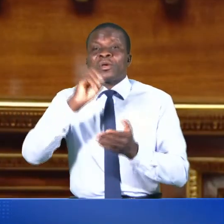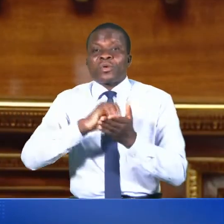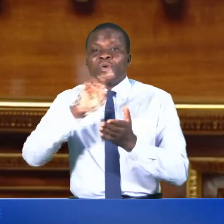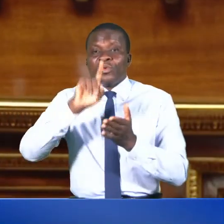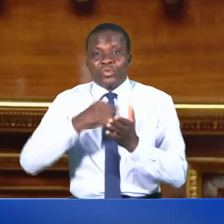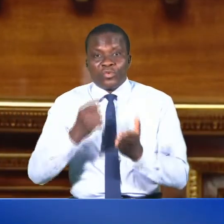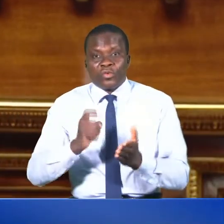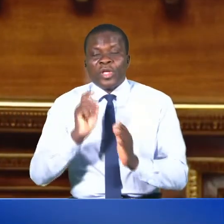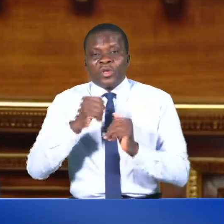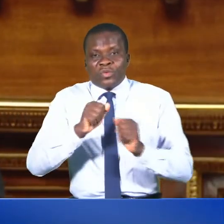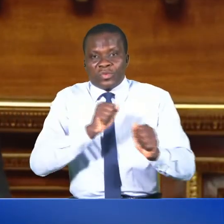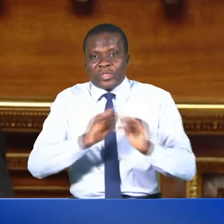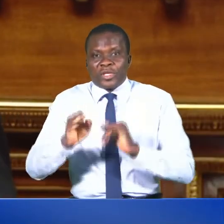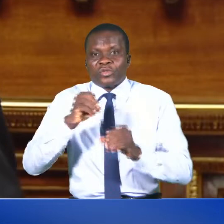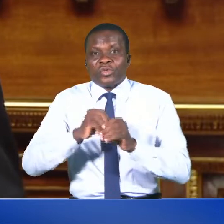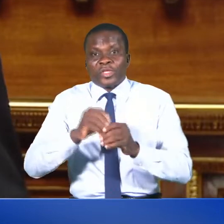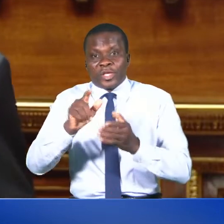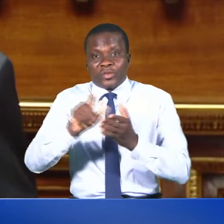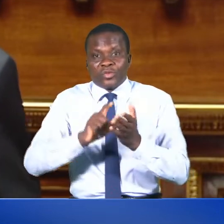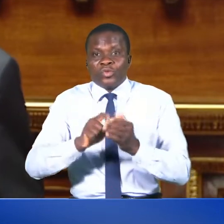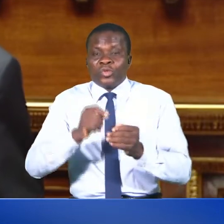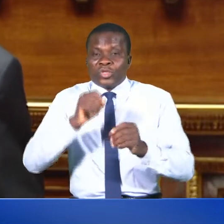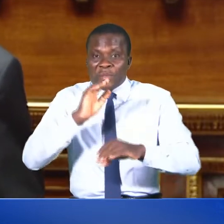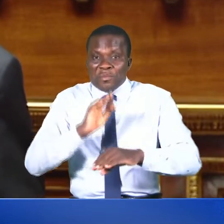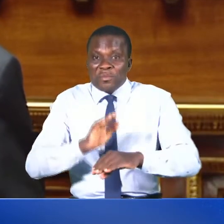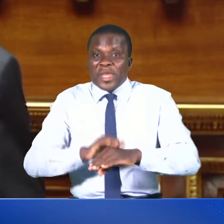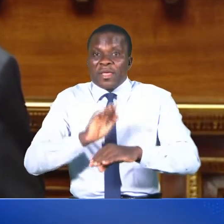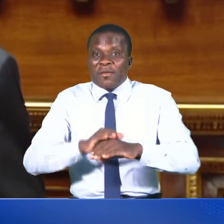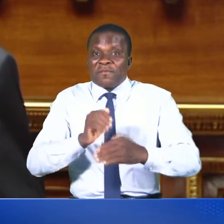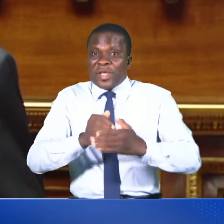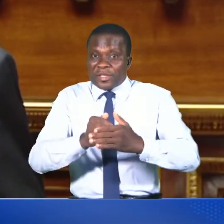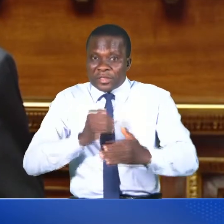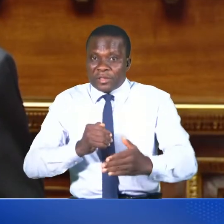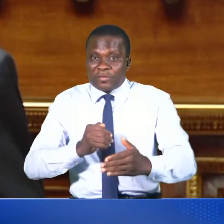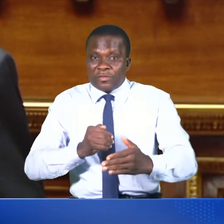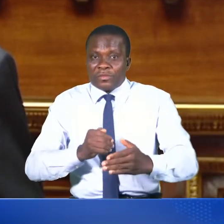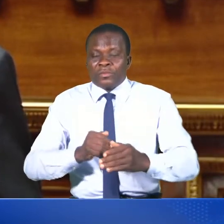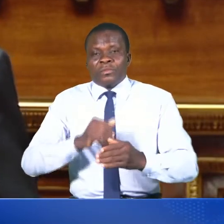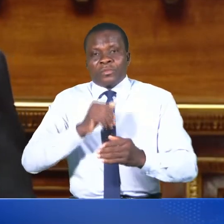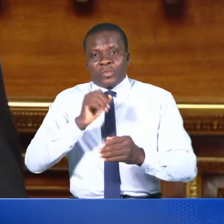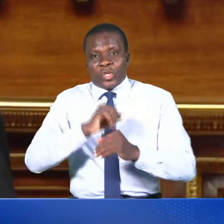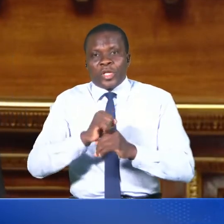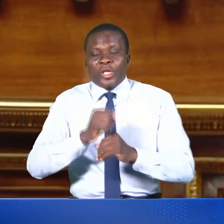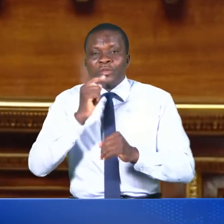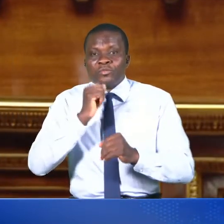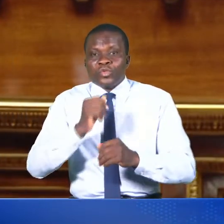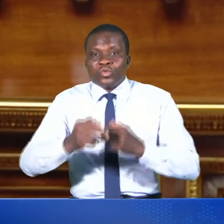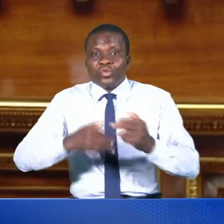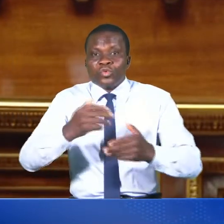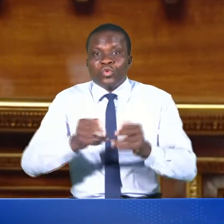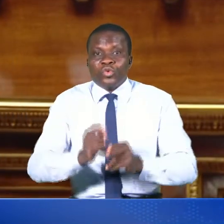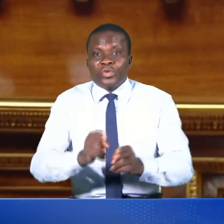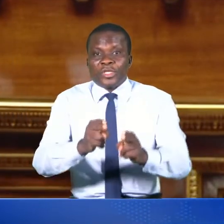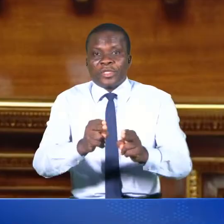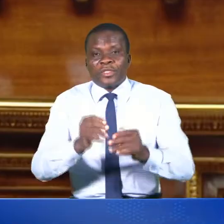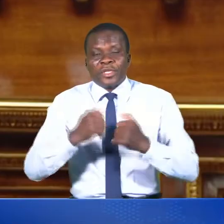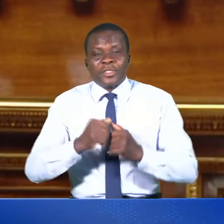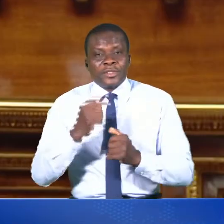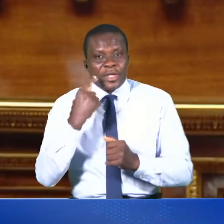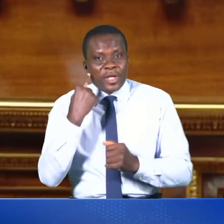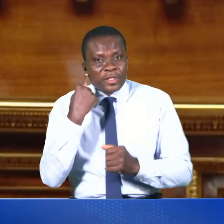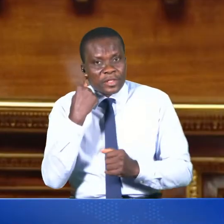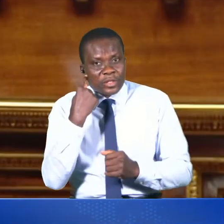nous agissons dans une logique préventive et pas sous l'empire de l'urgence. J'ai entendu